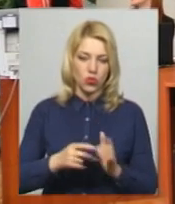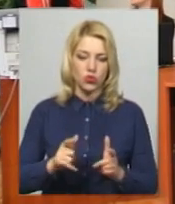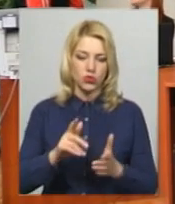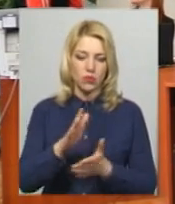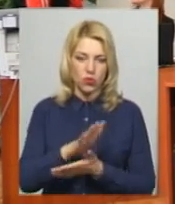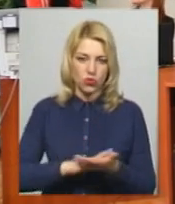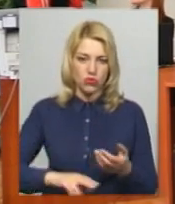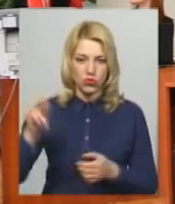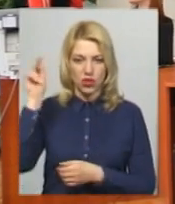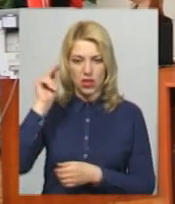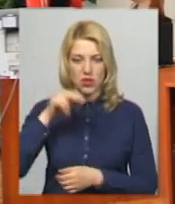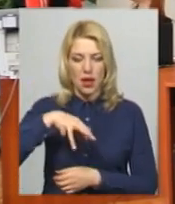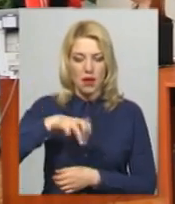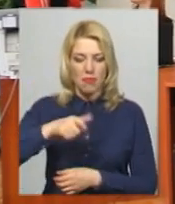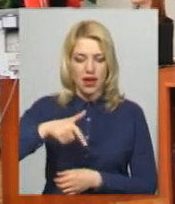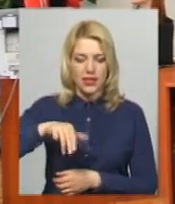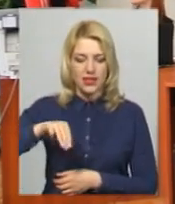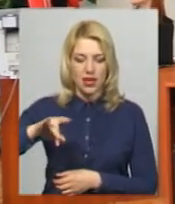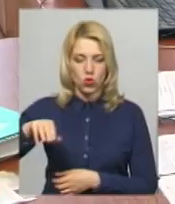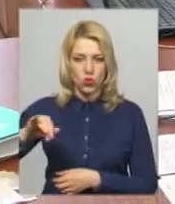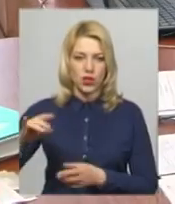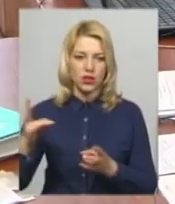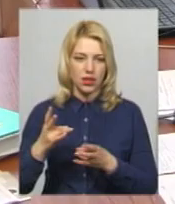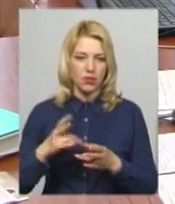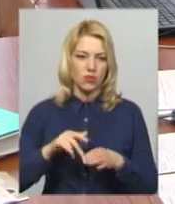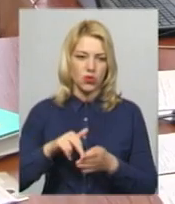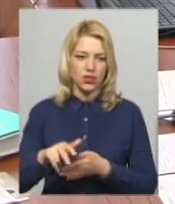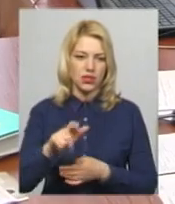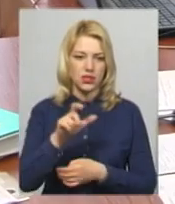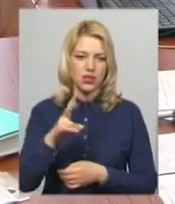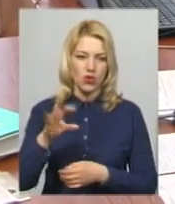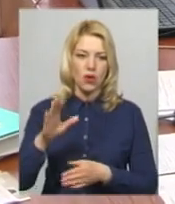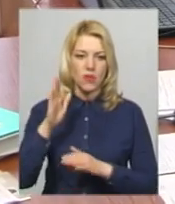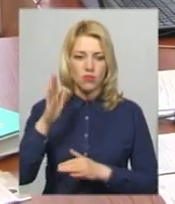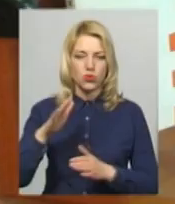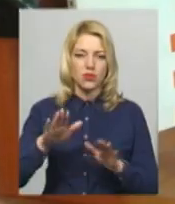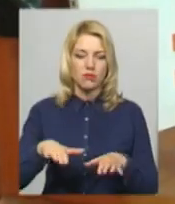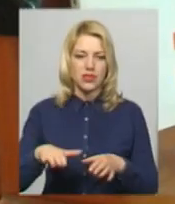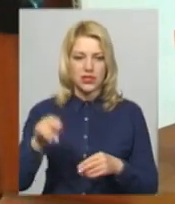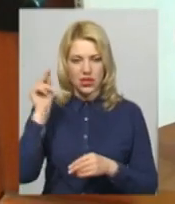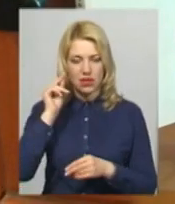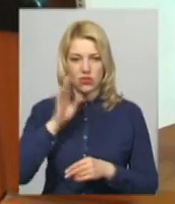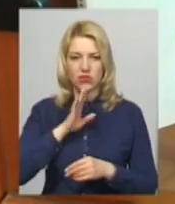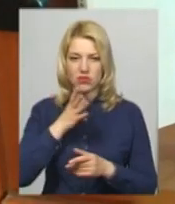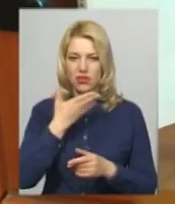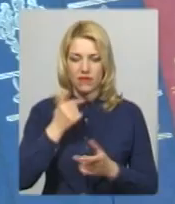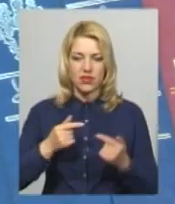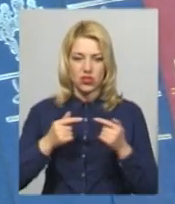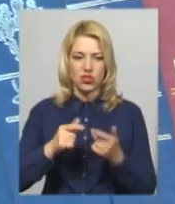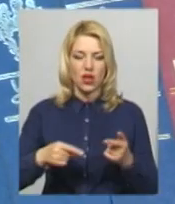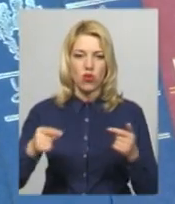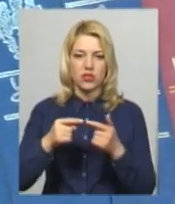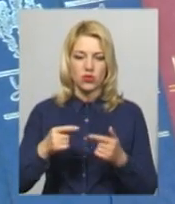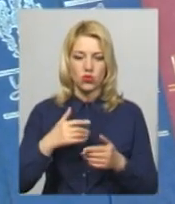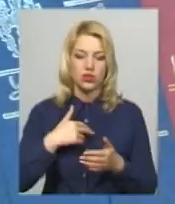продовжувати навчання на магістратурі, особов'язково потрібно пройти процедуру ЗНО. Щодо майбутнього місця навчання, дівчина ще не визначилася остаточно. Каже, планує